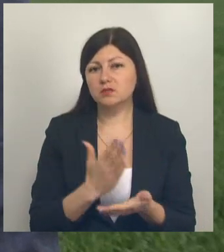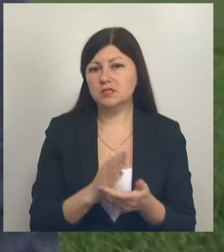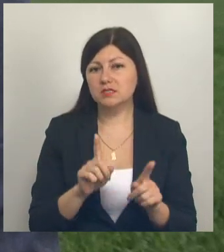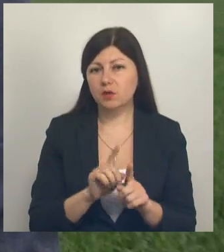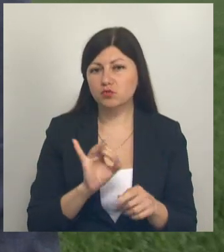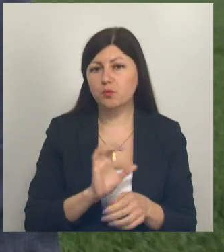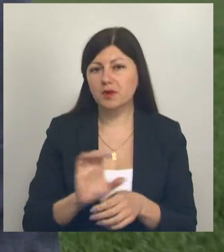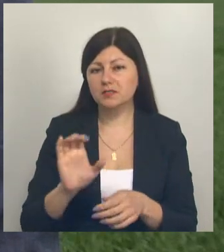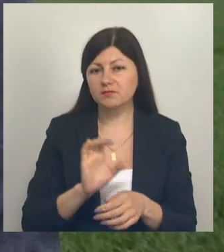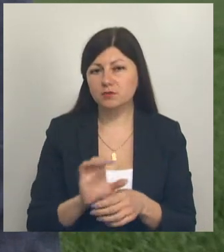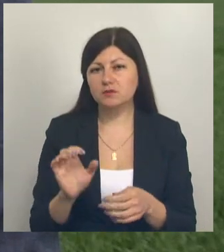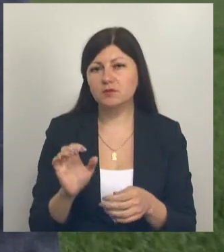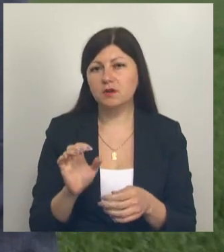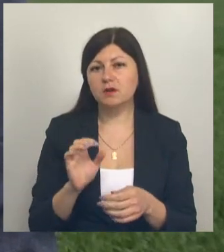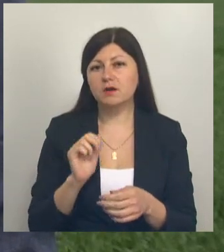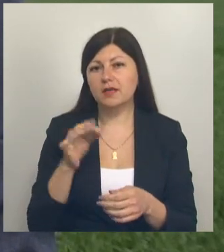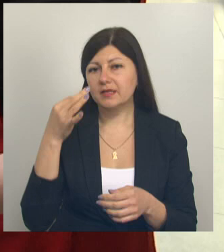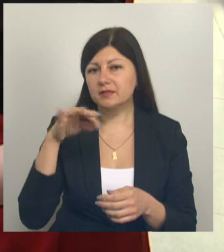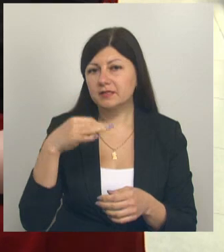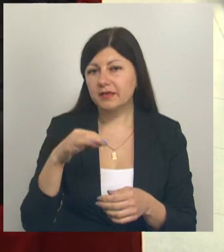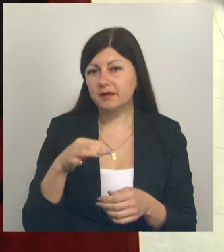такое производство, как индейка.